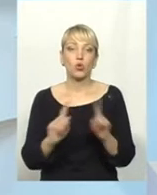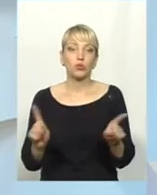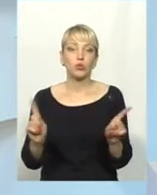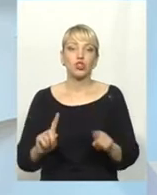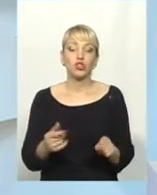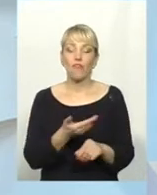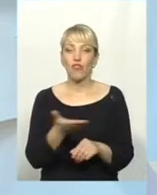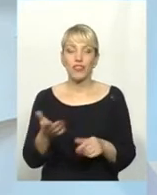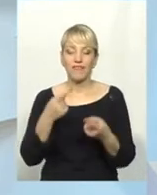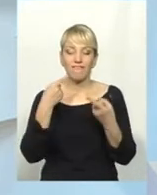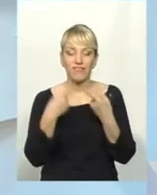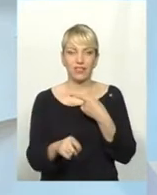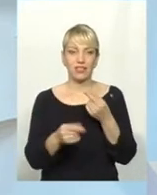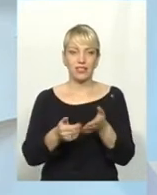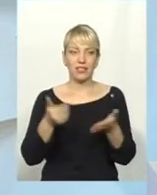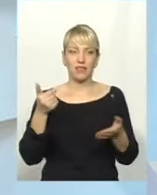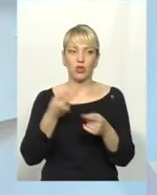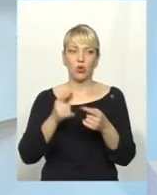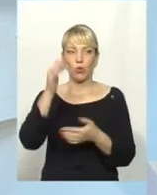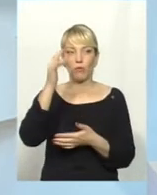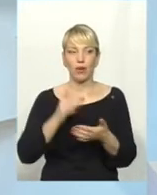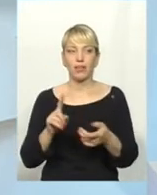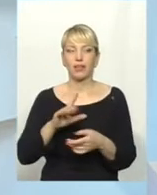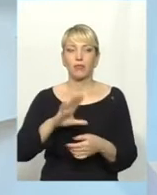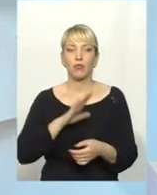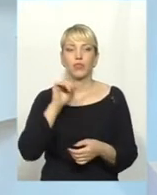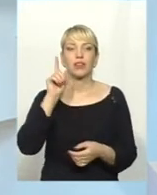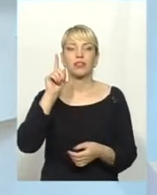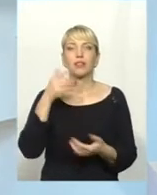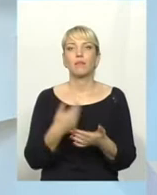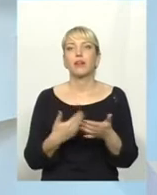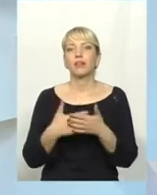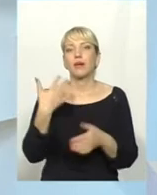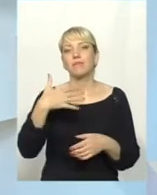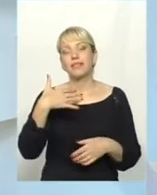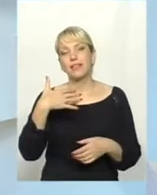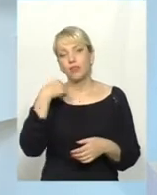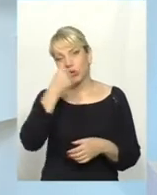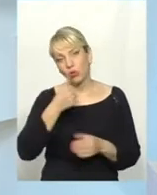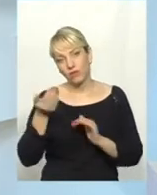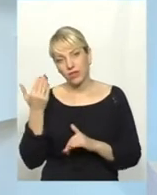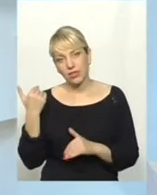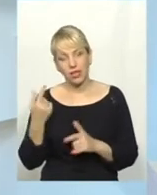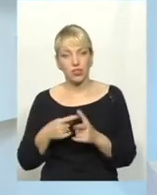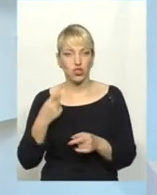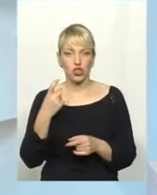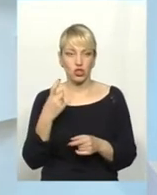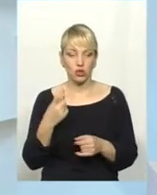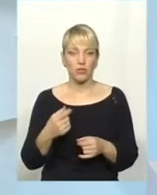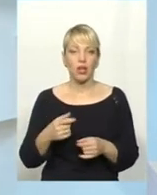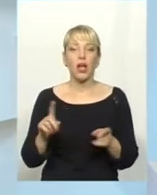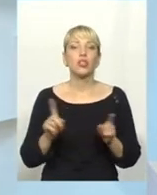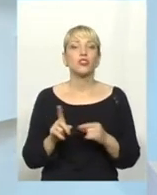що вони дуже відрізняються від того перебігу, який був, скажімо, 50 чи 100 років тому назад. Тобто інфекції